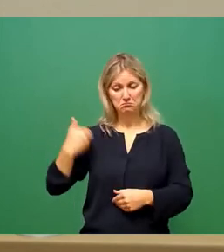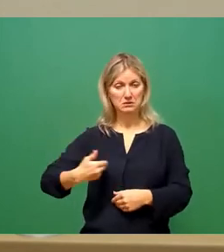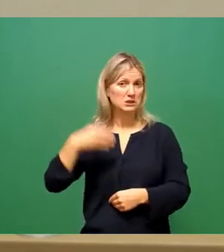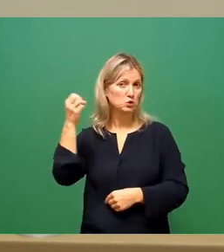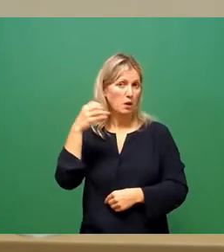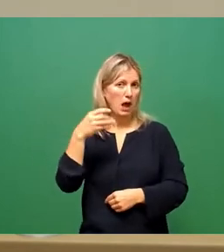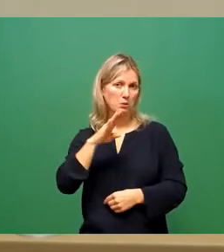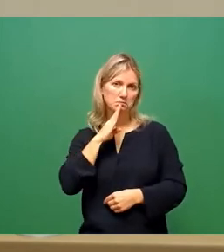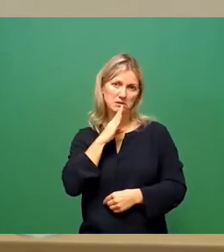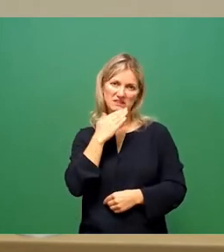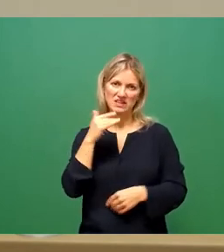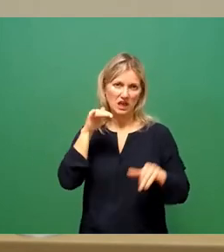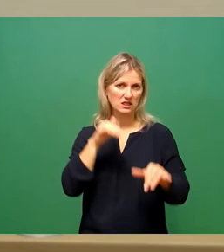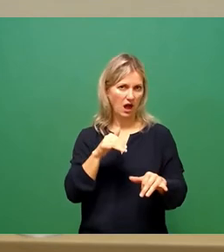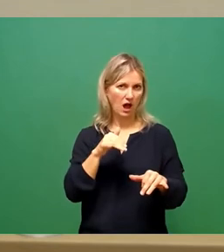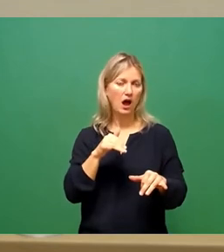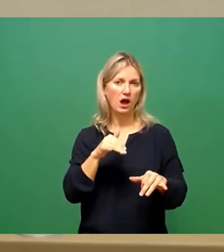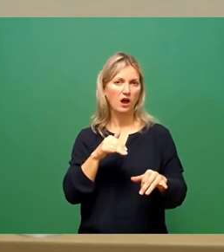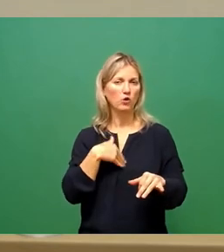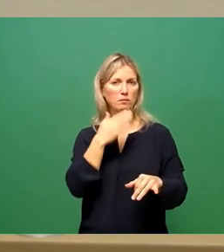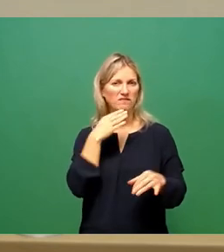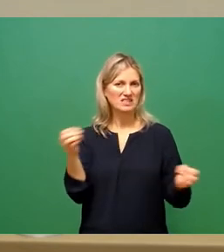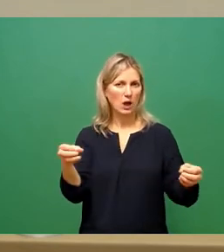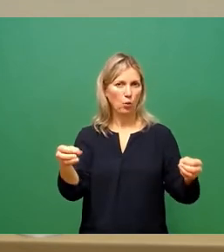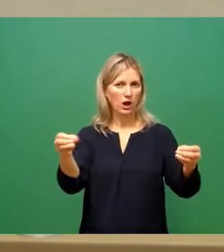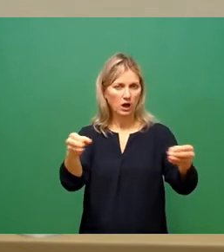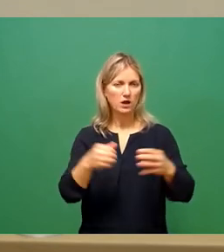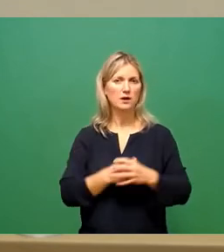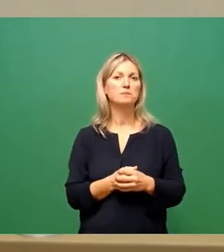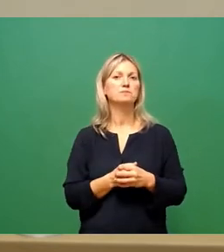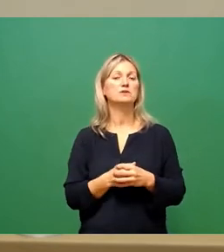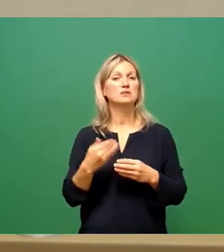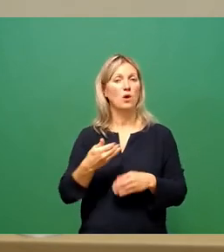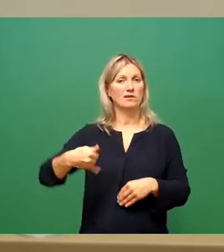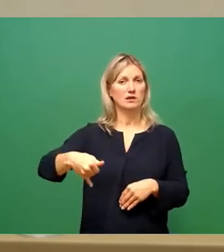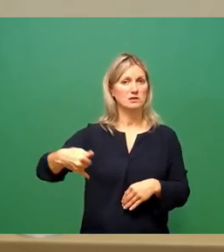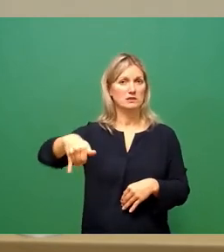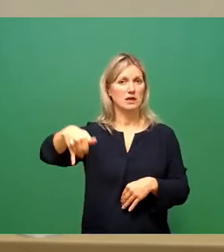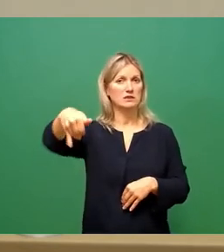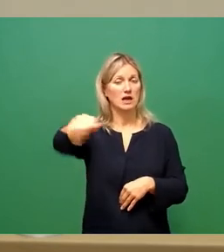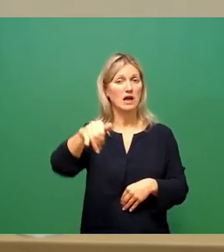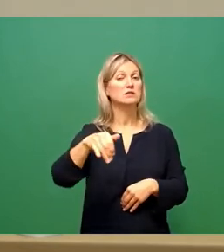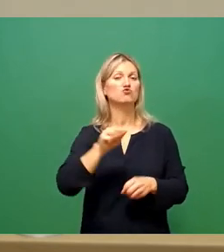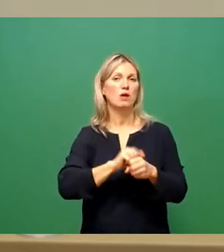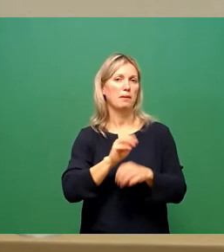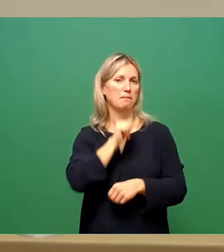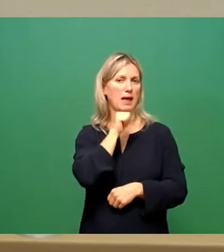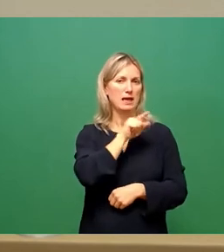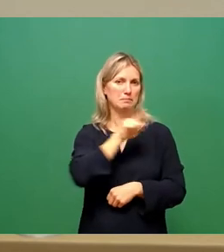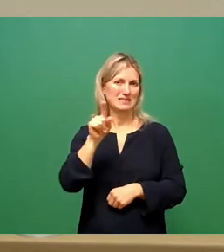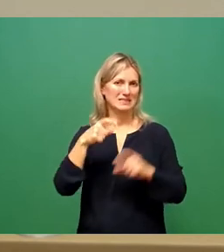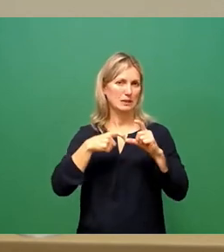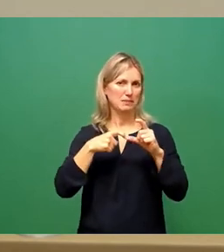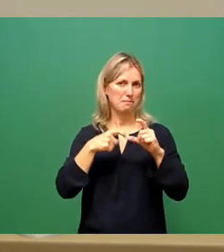geplanten Wässerungsgänge vorhanden. Diese Wässerungsgänge oder Gießgänge erfolgen von Mai bis September. Allerdings